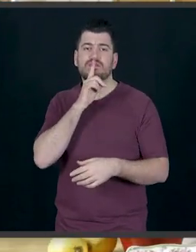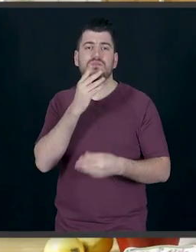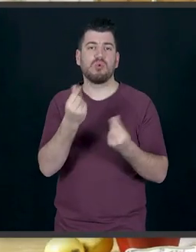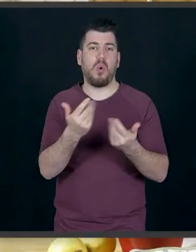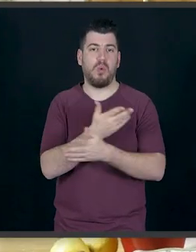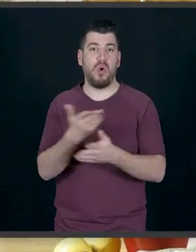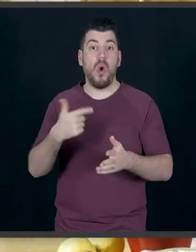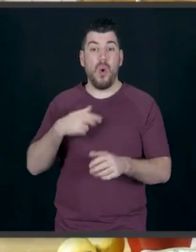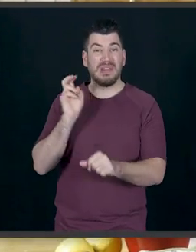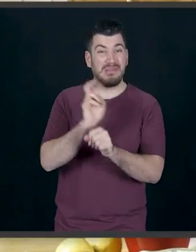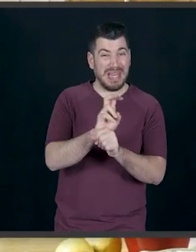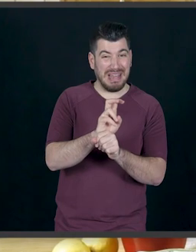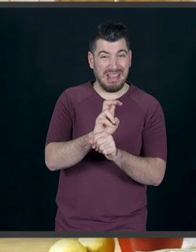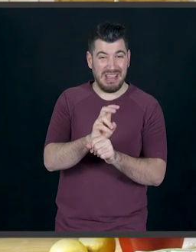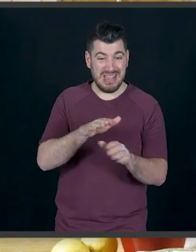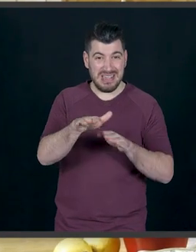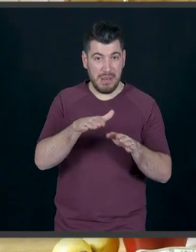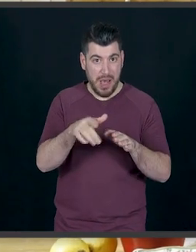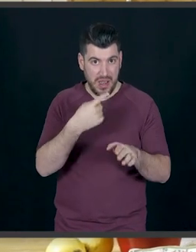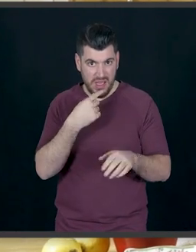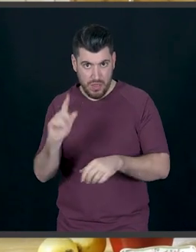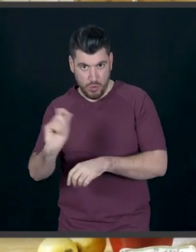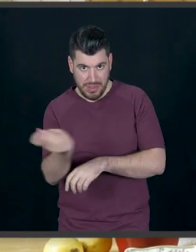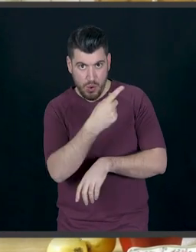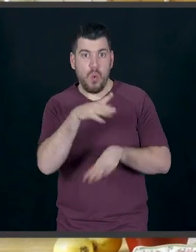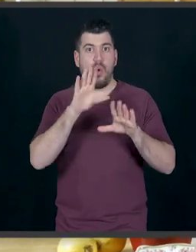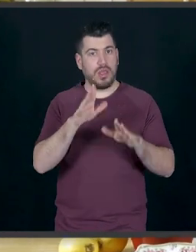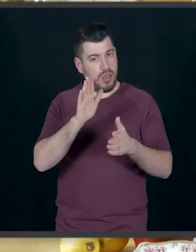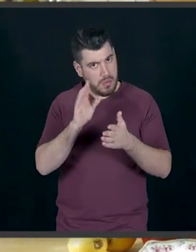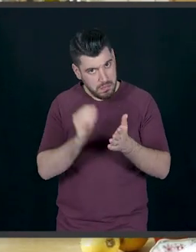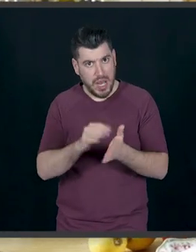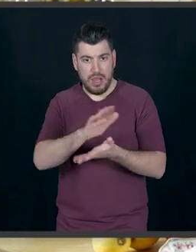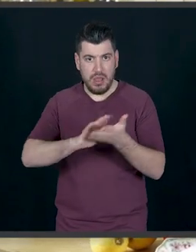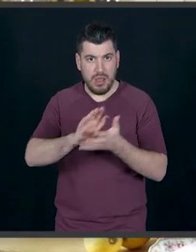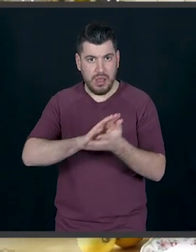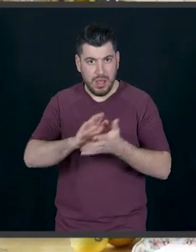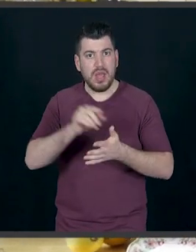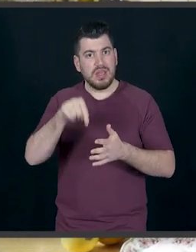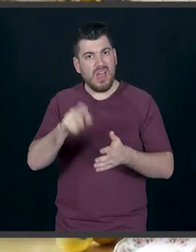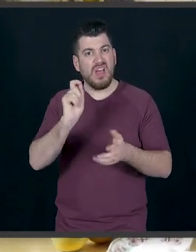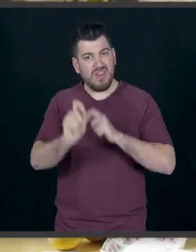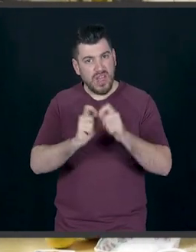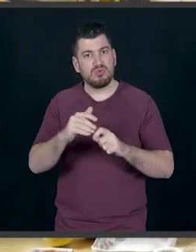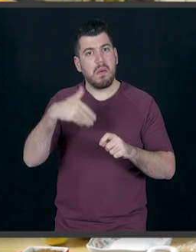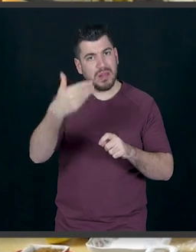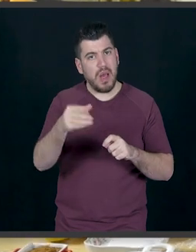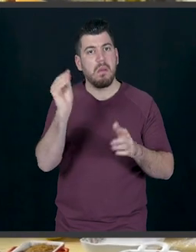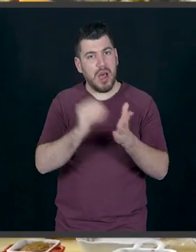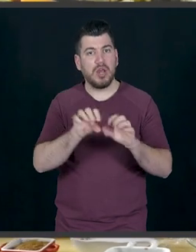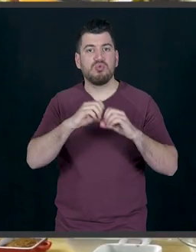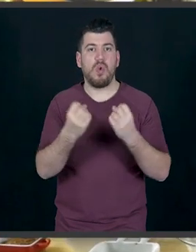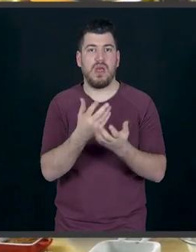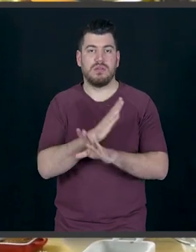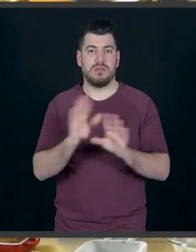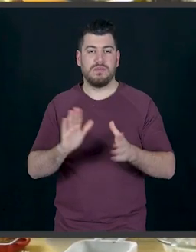Ό,τι ζυμάρει περισσέψει, μην νομίζετε ότι θα το πετάξουμε, θα το ξαναπλάσουμε και θα ξανακάνουμε ντόνατς, γιατί μην ανησυχείτε, άμα τώρα δεν είστε καλοί στο μέτρημα, γιατί